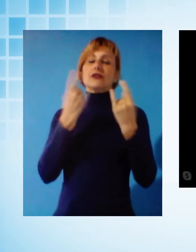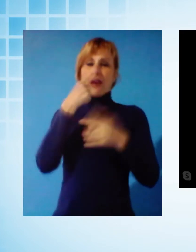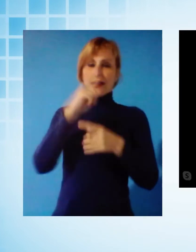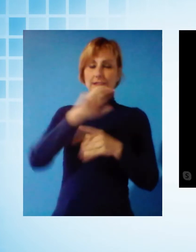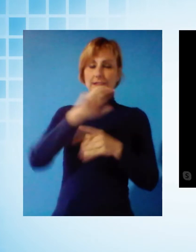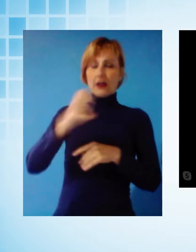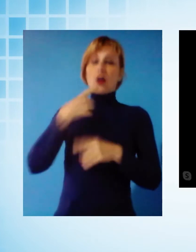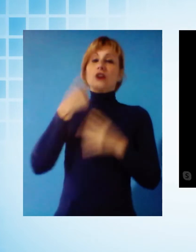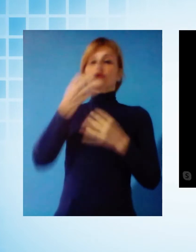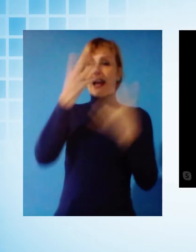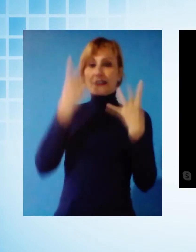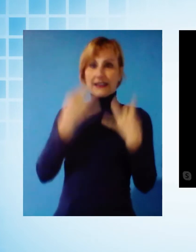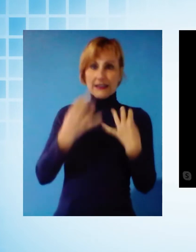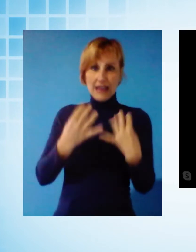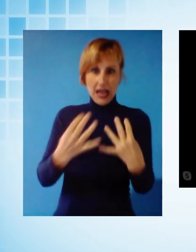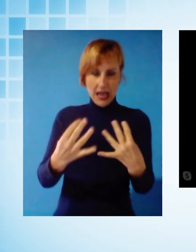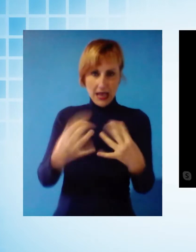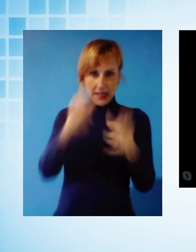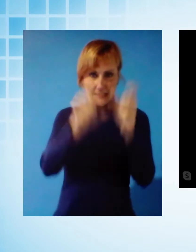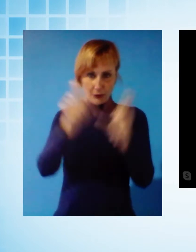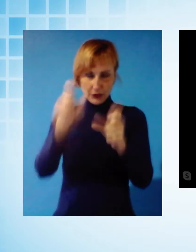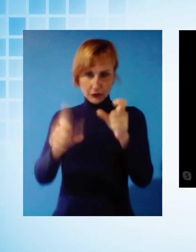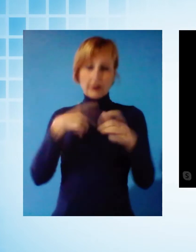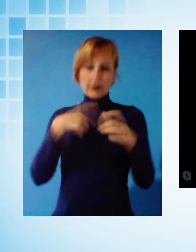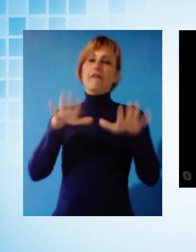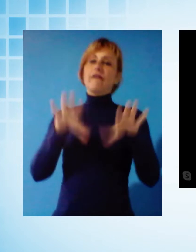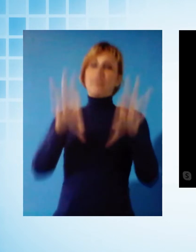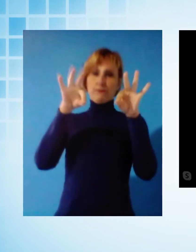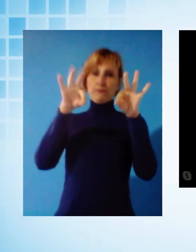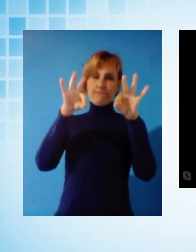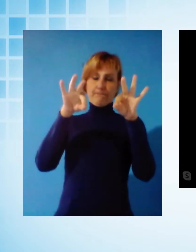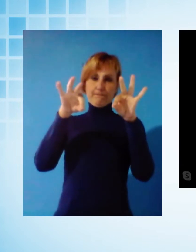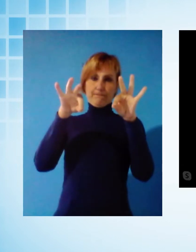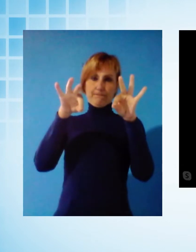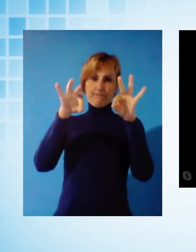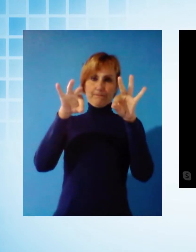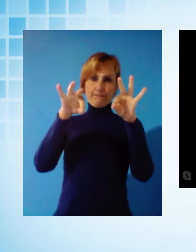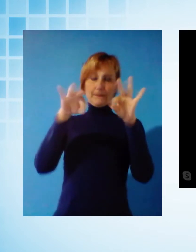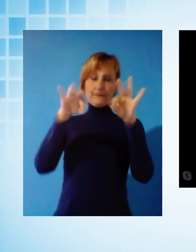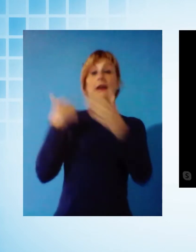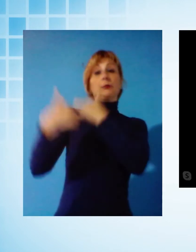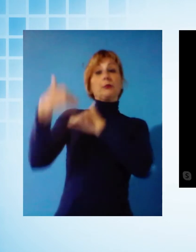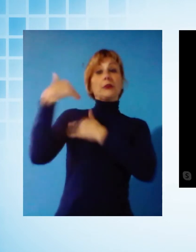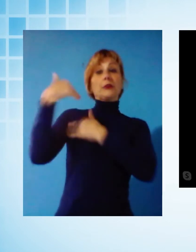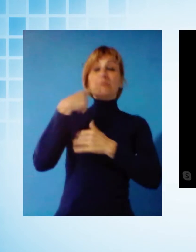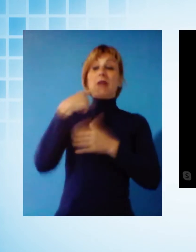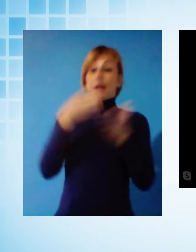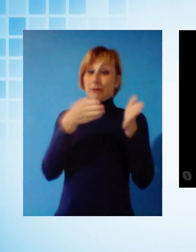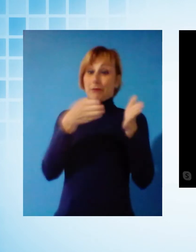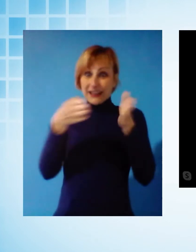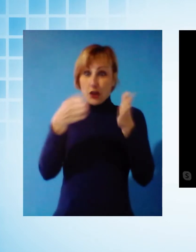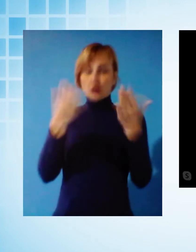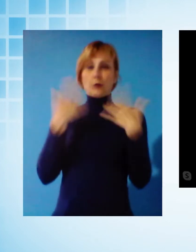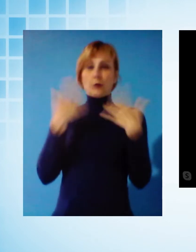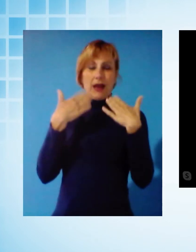fermi, bloccati con questo tempo in cui negli anni passati facevano la maggior parte dei loro interventi.